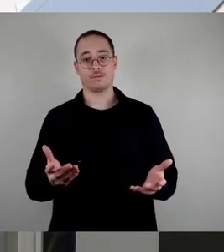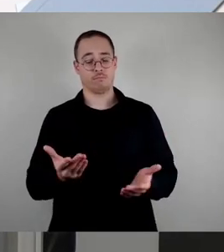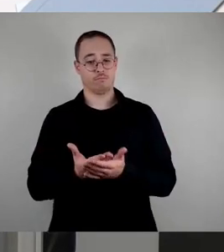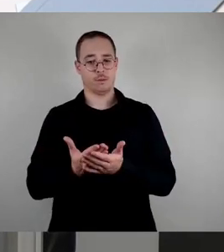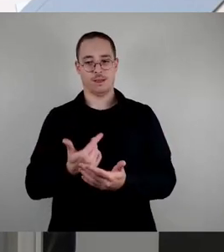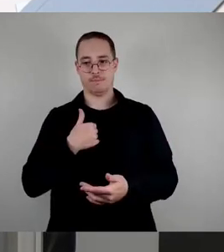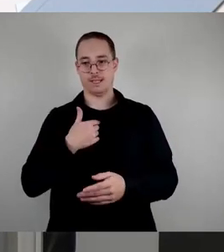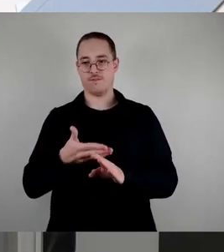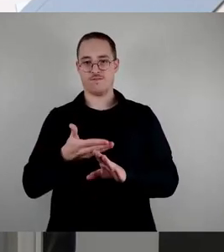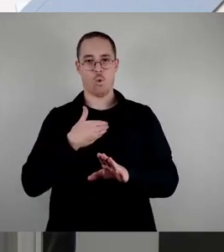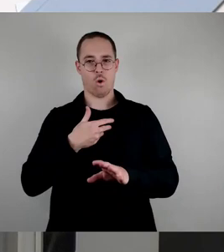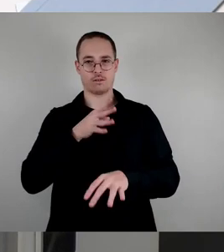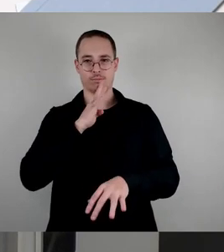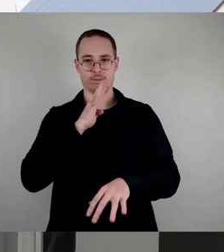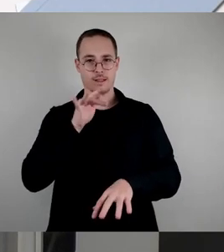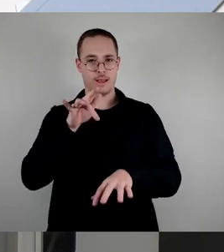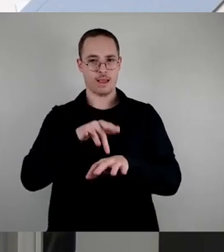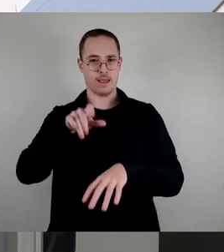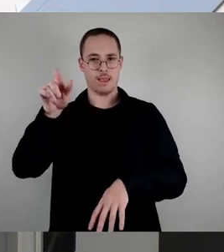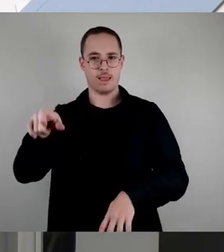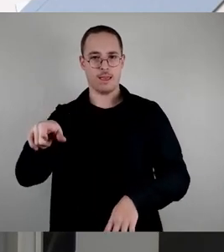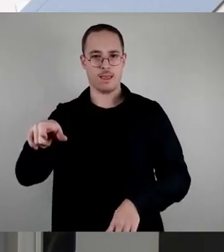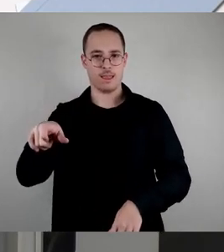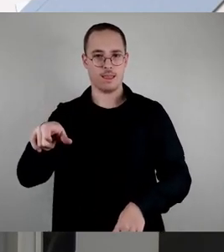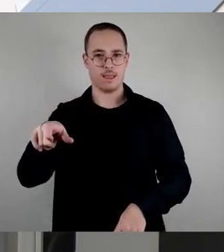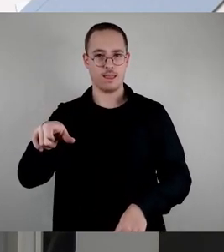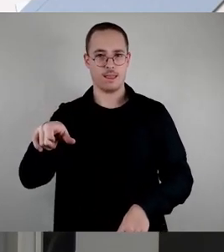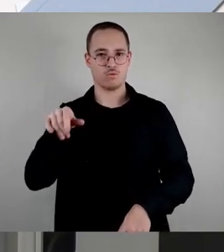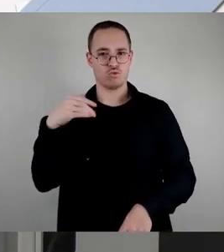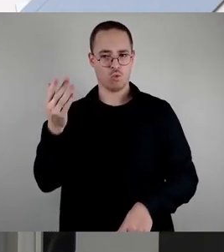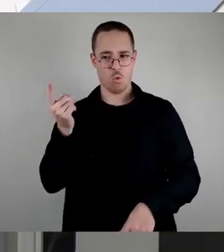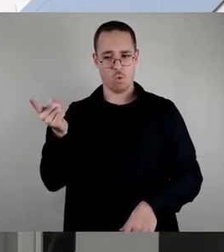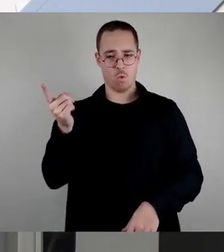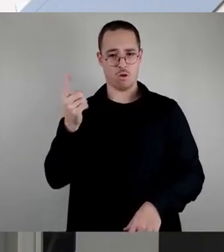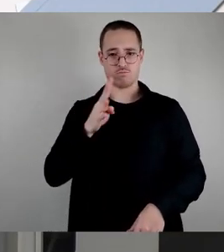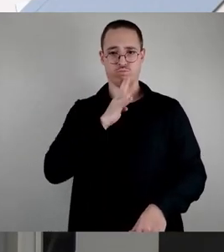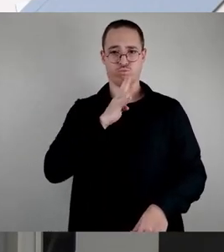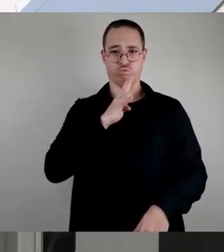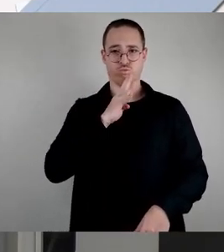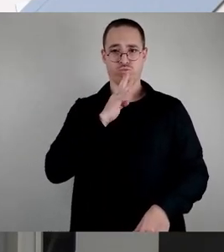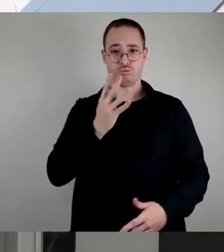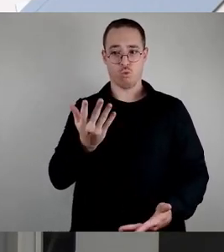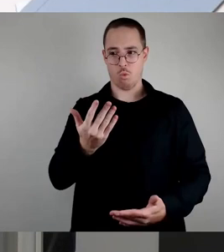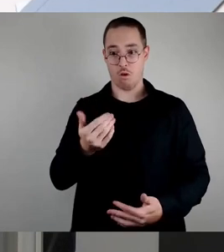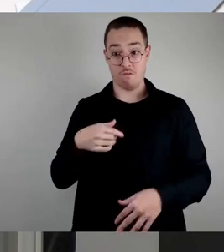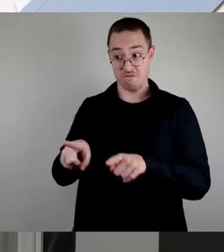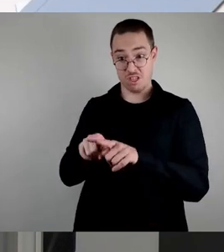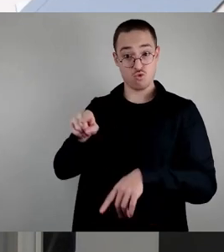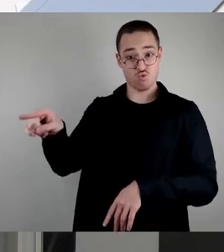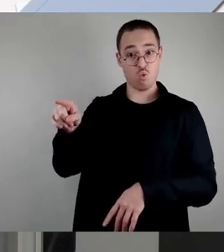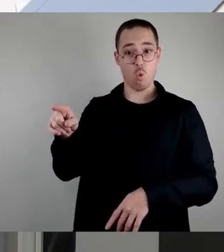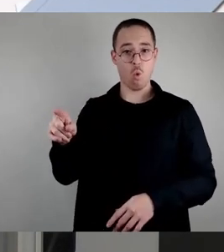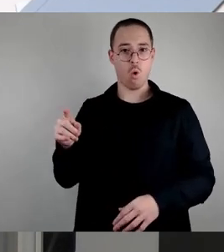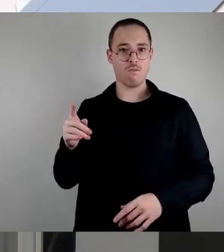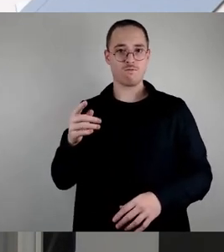weiß ich nicht, wenn ich so kriminell gewesen wäre wie sie, würde ich manchmal den Mund